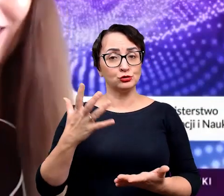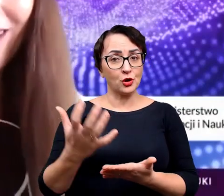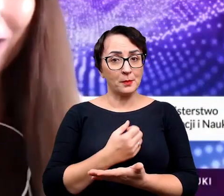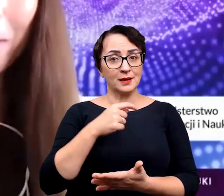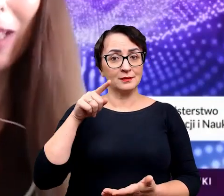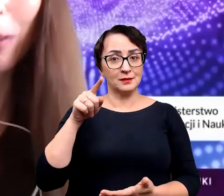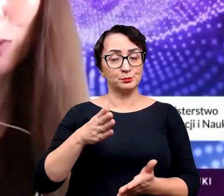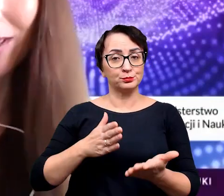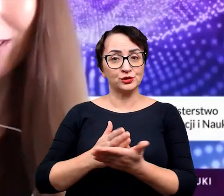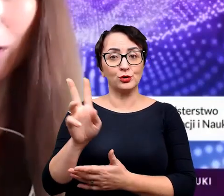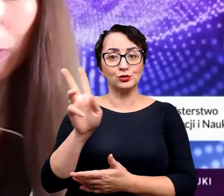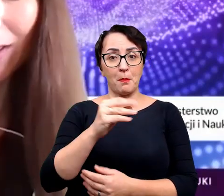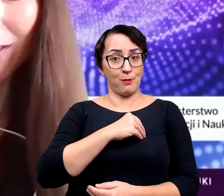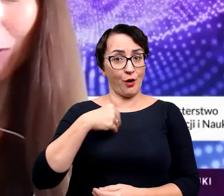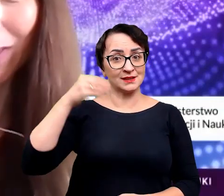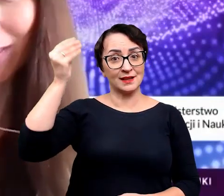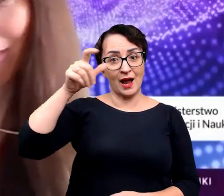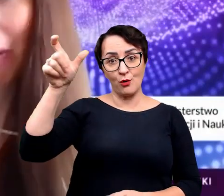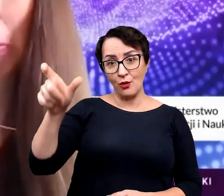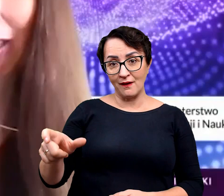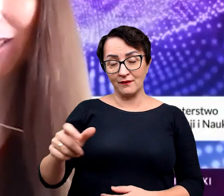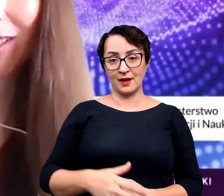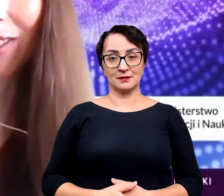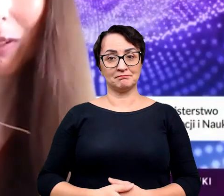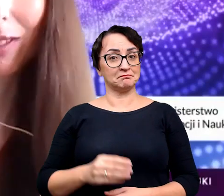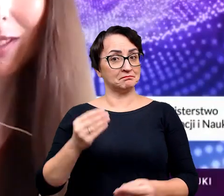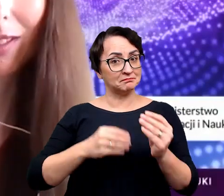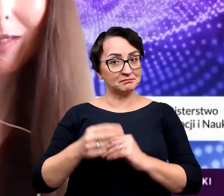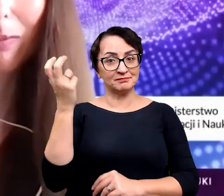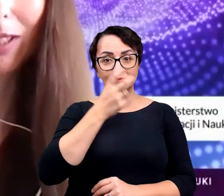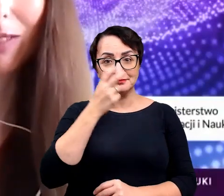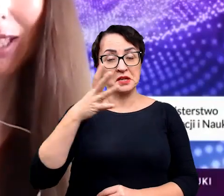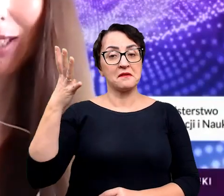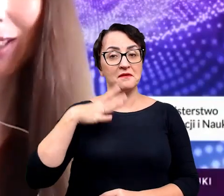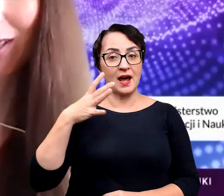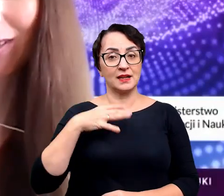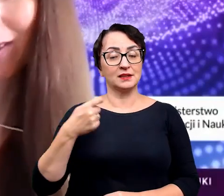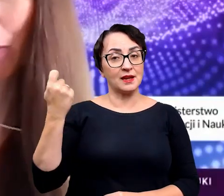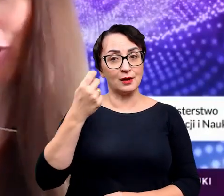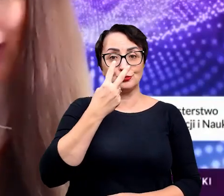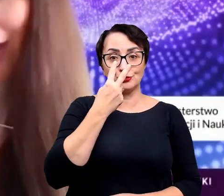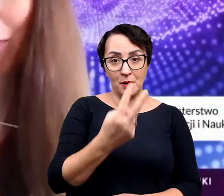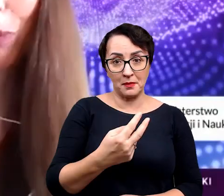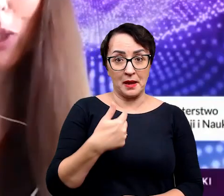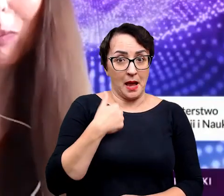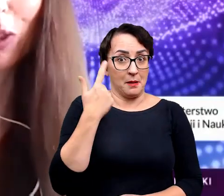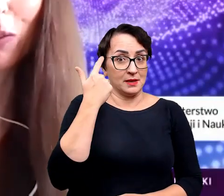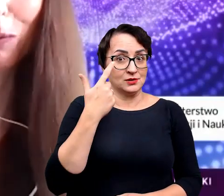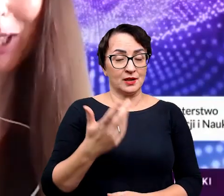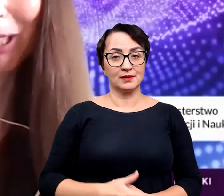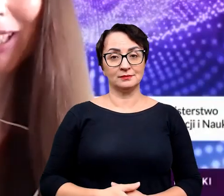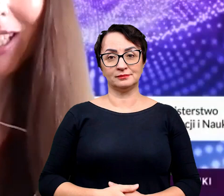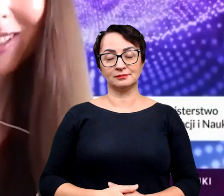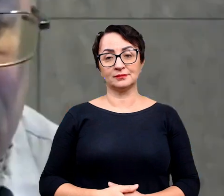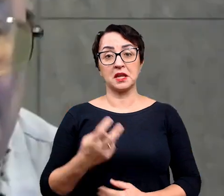wydobyte przez polskiego naukowca, tym bardziej interesujące i tym bardziej warte zobaczenia, tak mi się przynajmniej